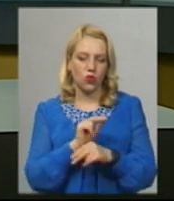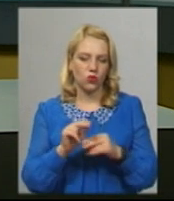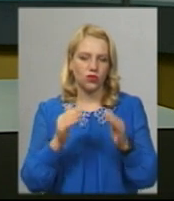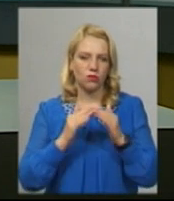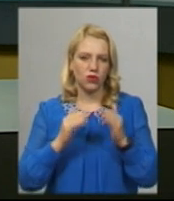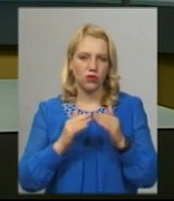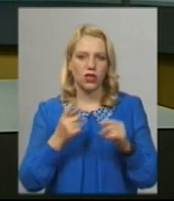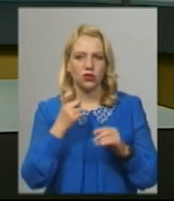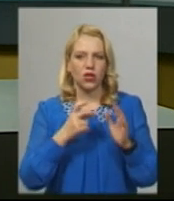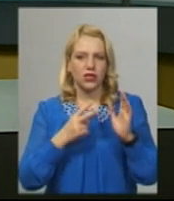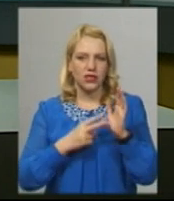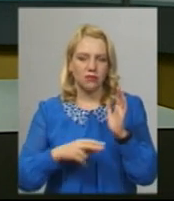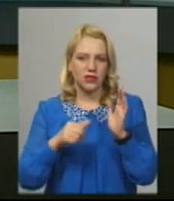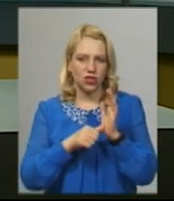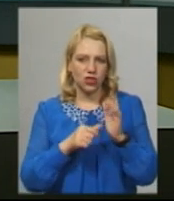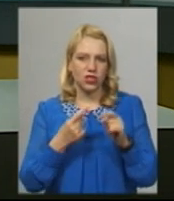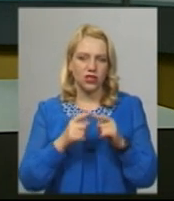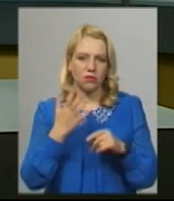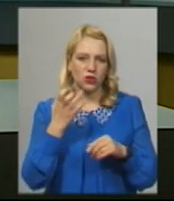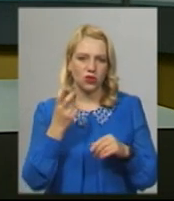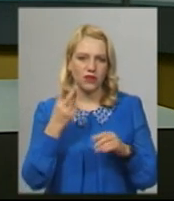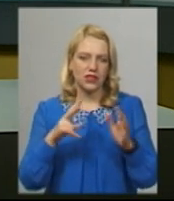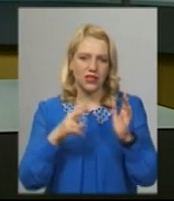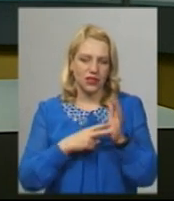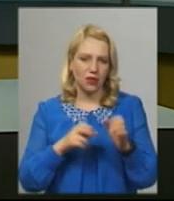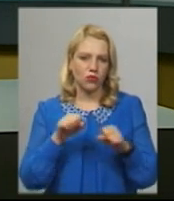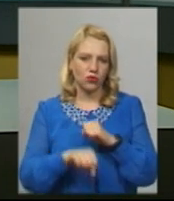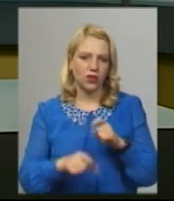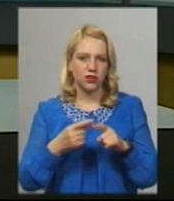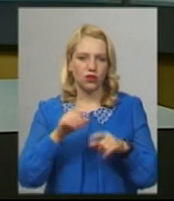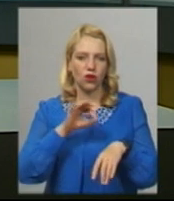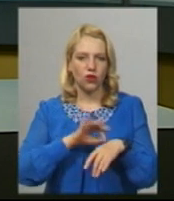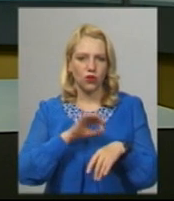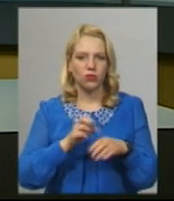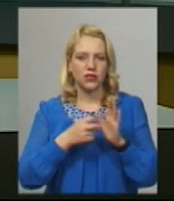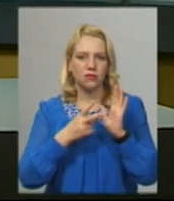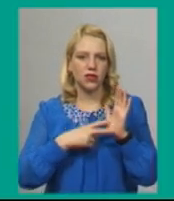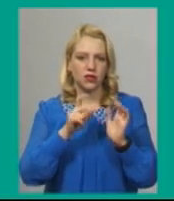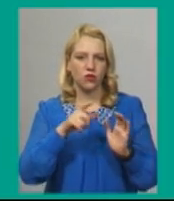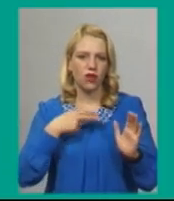амбулаторно, 527 людей подолали хворобу, 16 людей померли